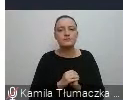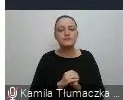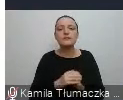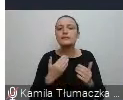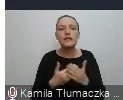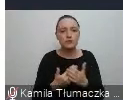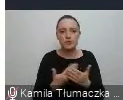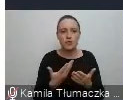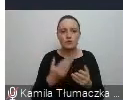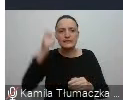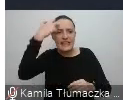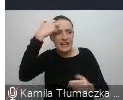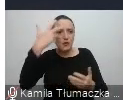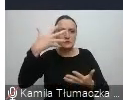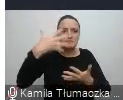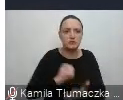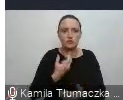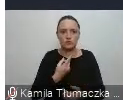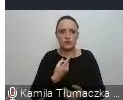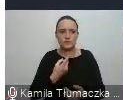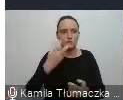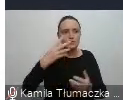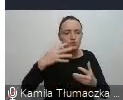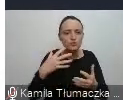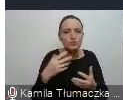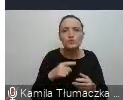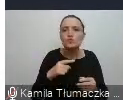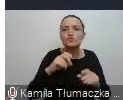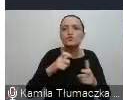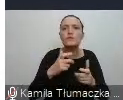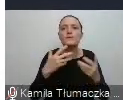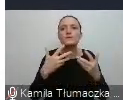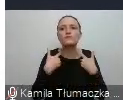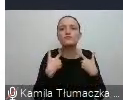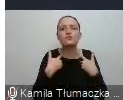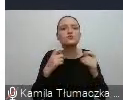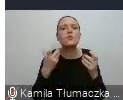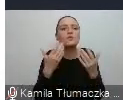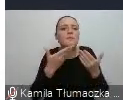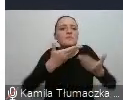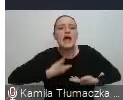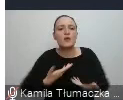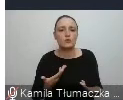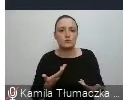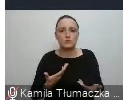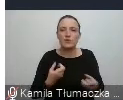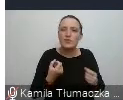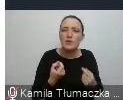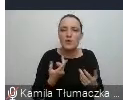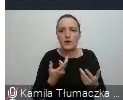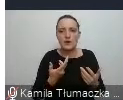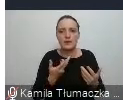Dlaczego ich używamy i co one nam dają w życiu? Przede wszystkim starałam się tutaj zebrać takie wytrychy